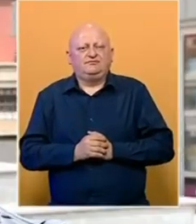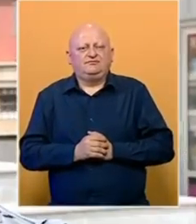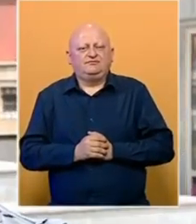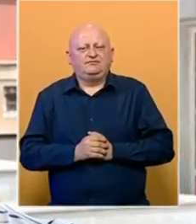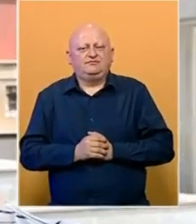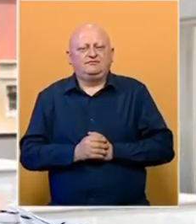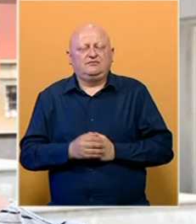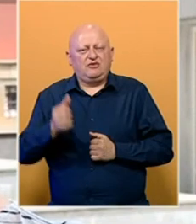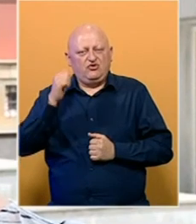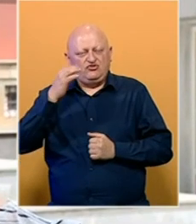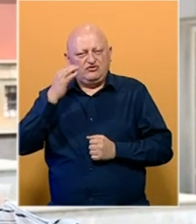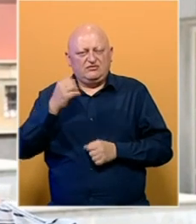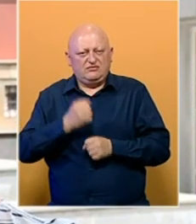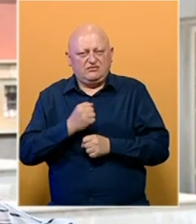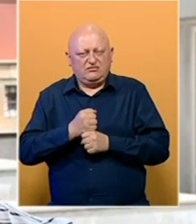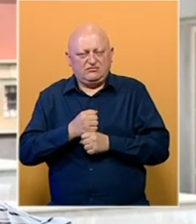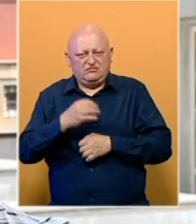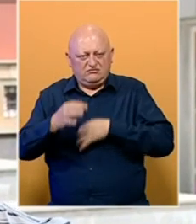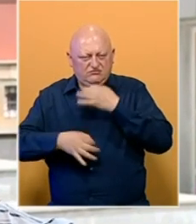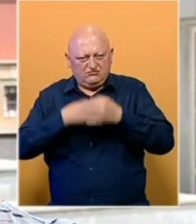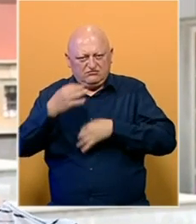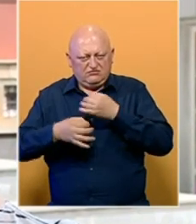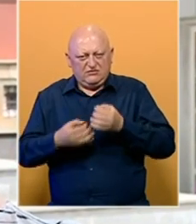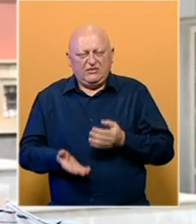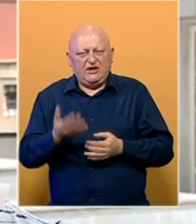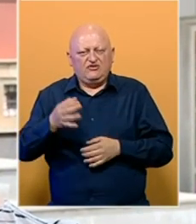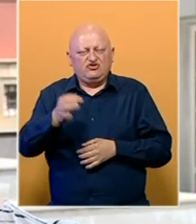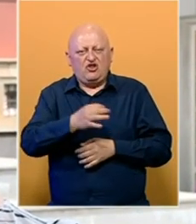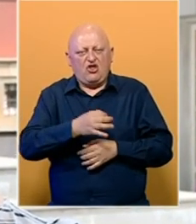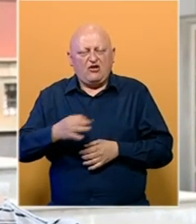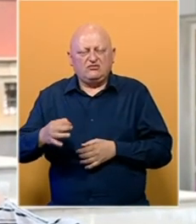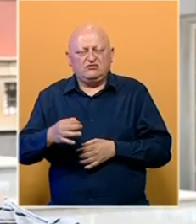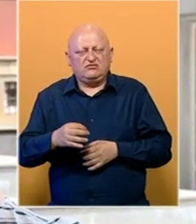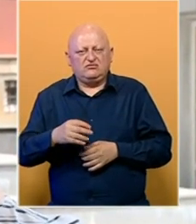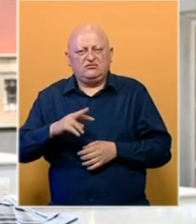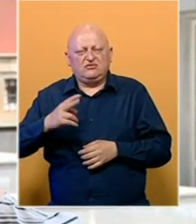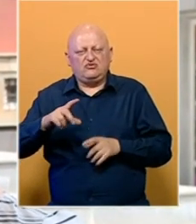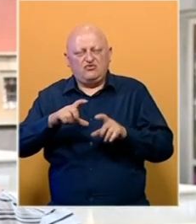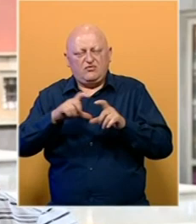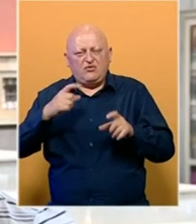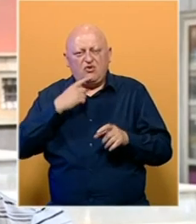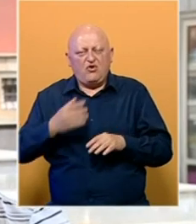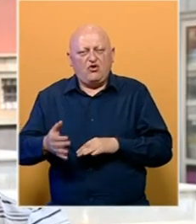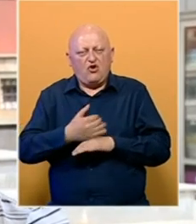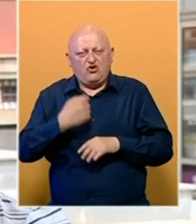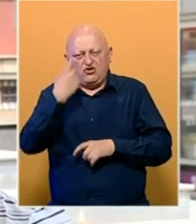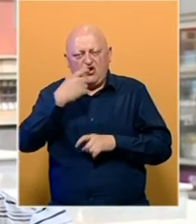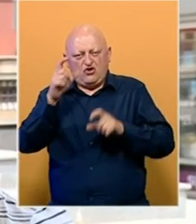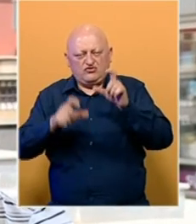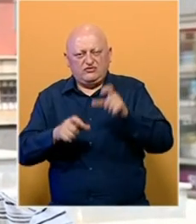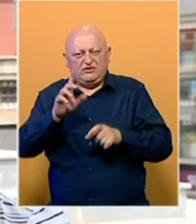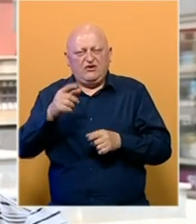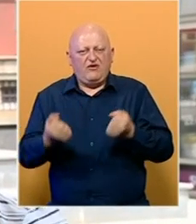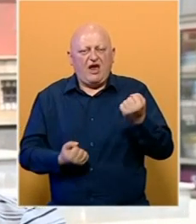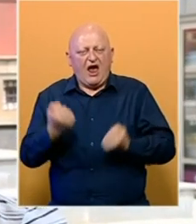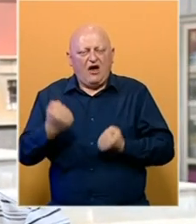U toku čarašnjeg dana izvršeni su pretresi na više lokacija, stambenih i drugih objekata koje koriste o sumničeniji te njihovih